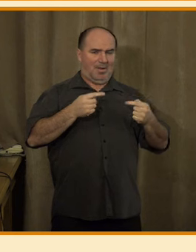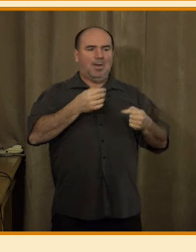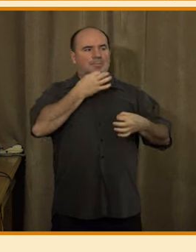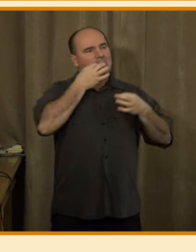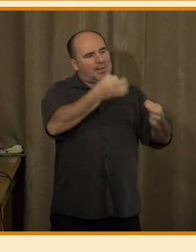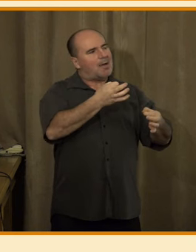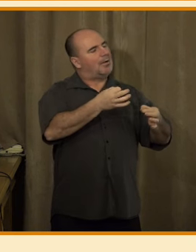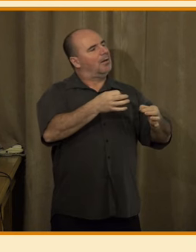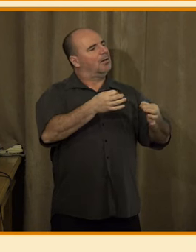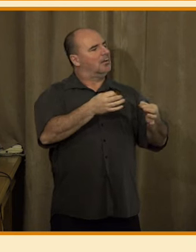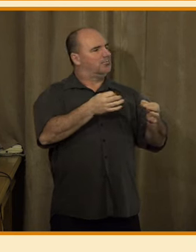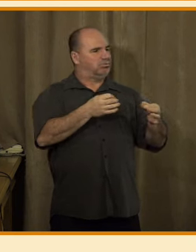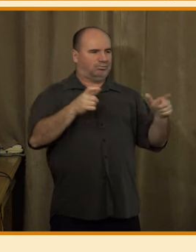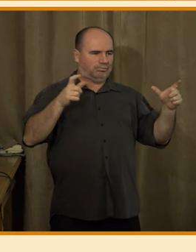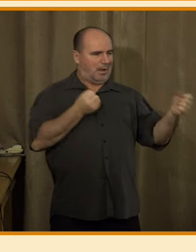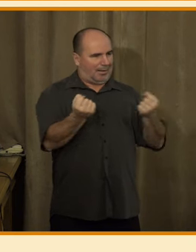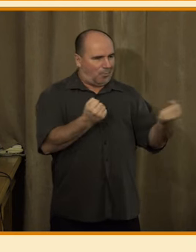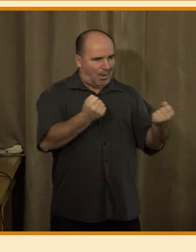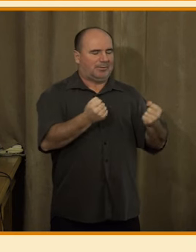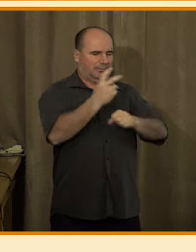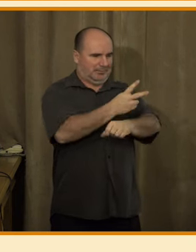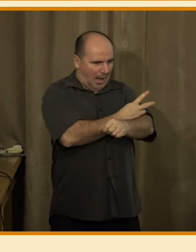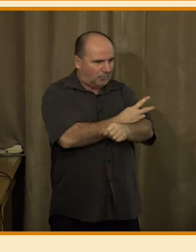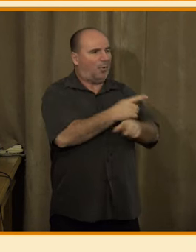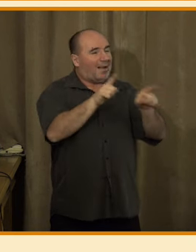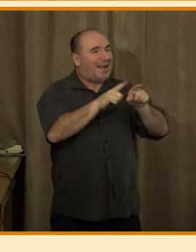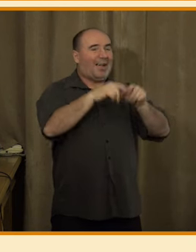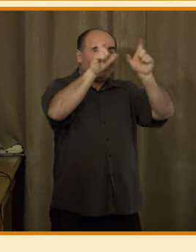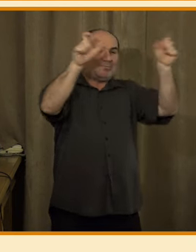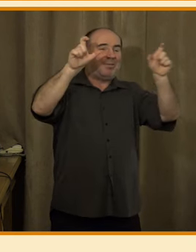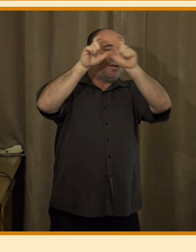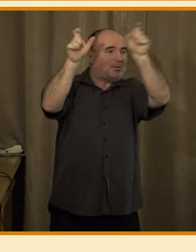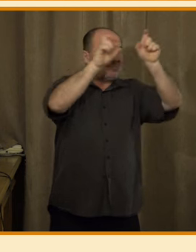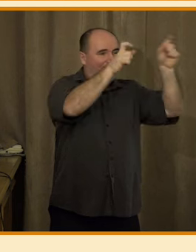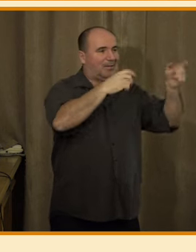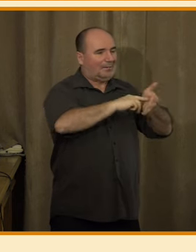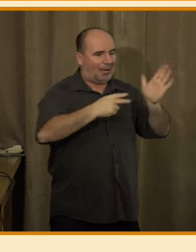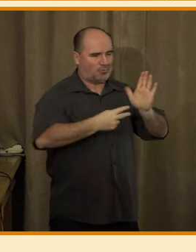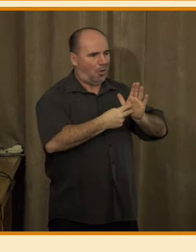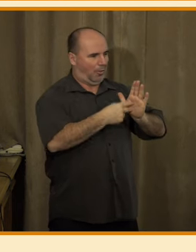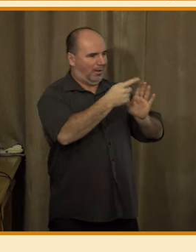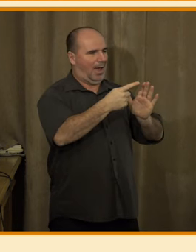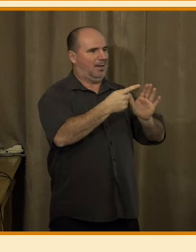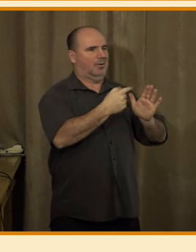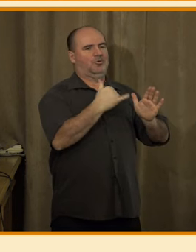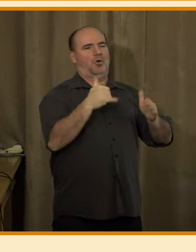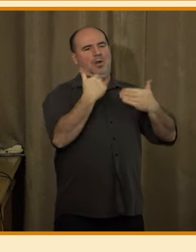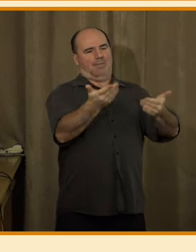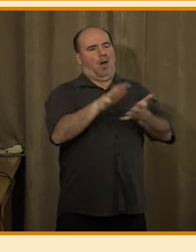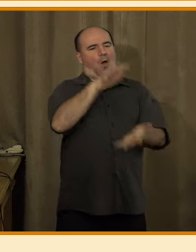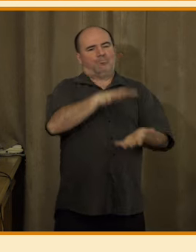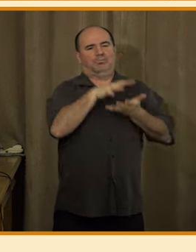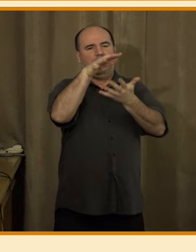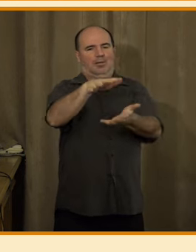státu, ale i ze strany technologických společností, jestli vlastně technologické společnosti, ti velcí poskytovatelé obsahu